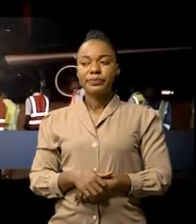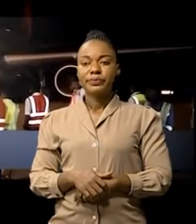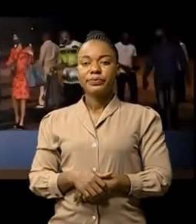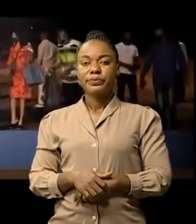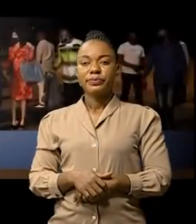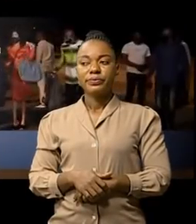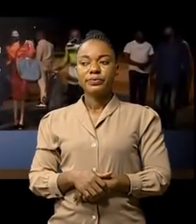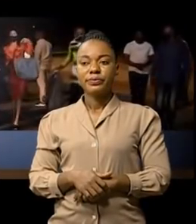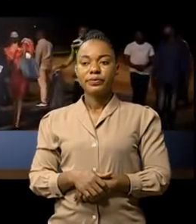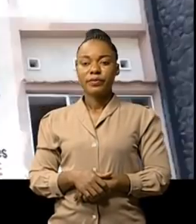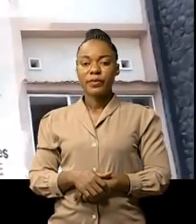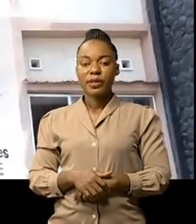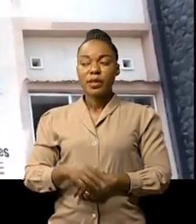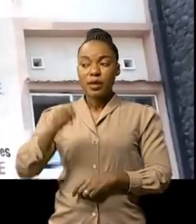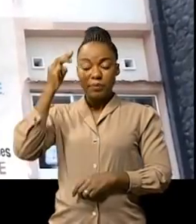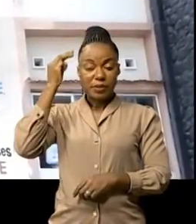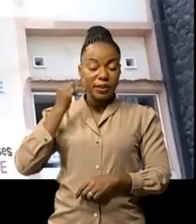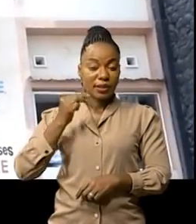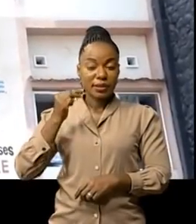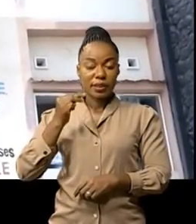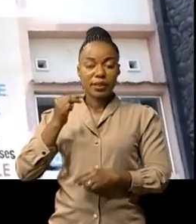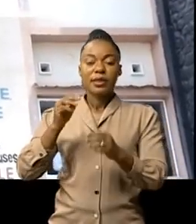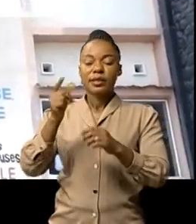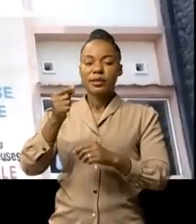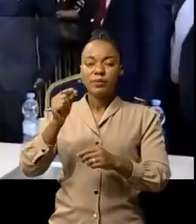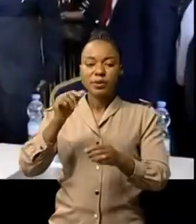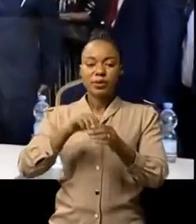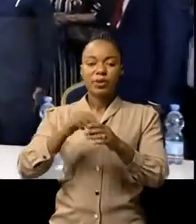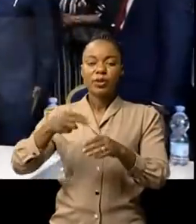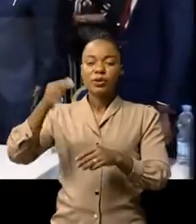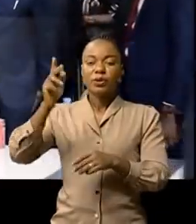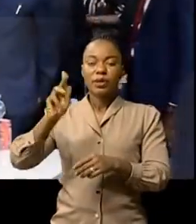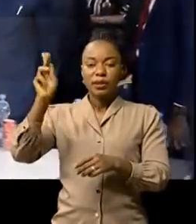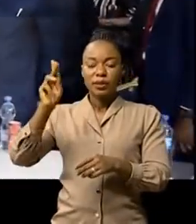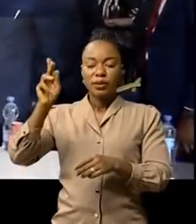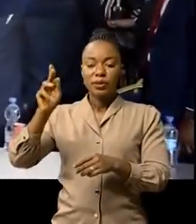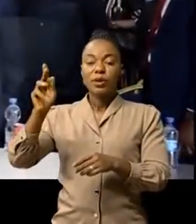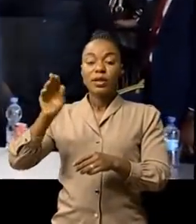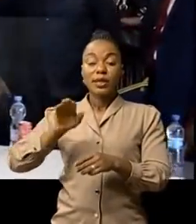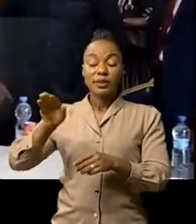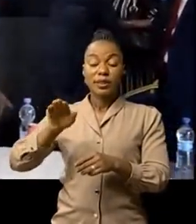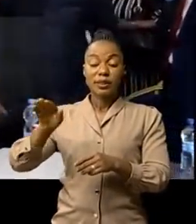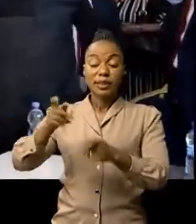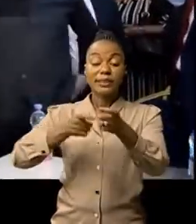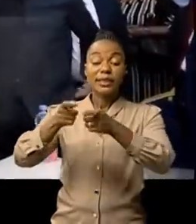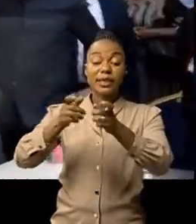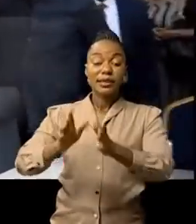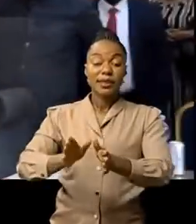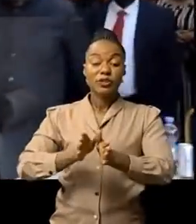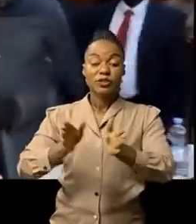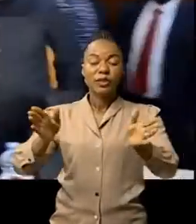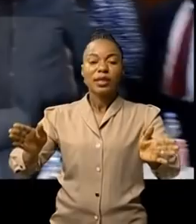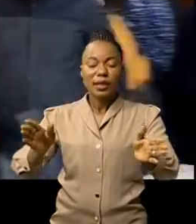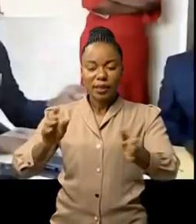délégation de la ministre de Mines dans le Okatanga, le directeur général à l'interim du centre d'expertise d'évaluation et des